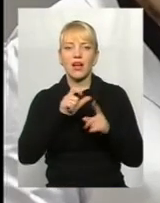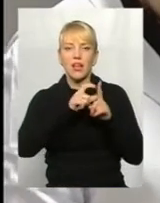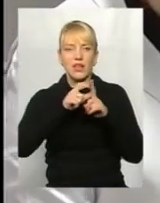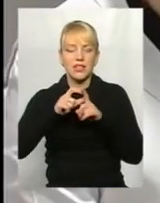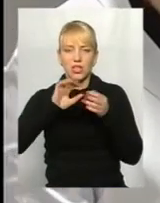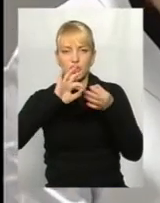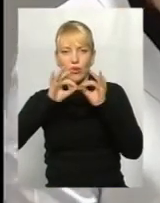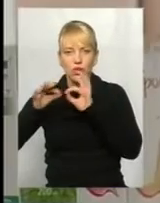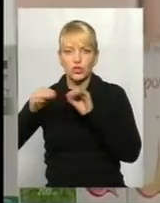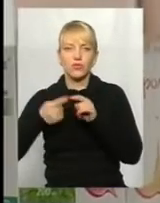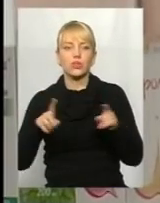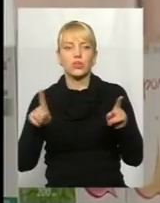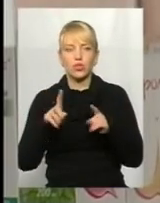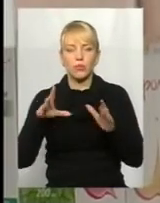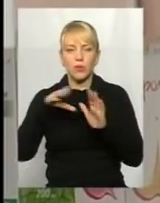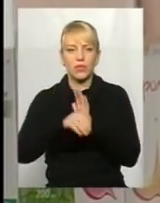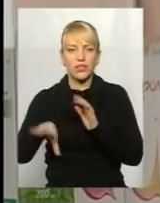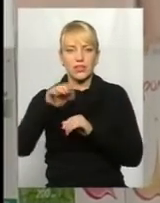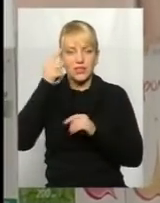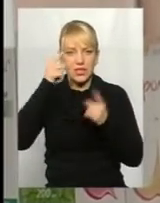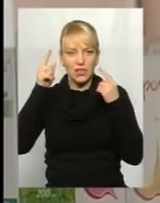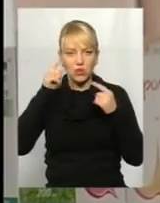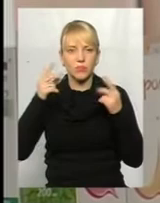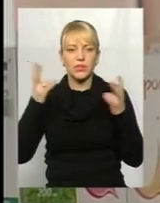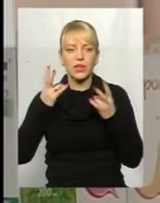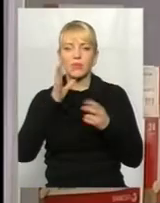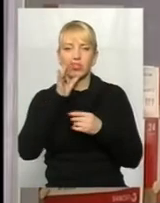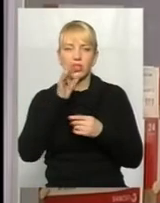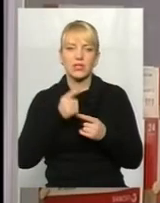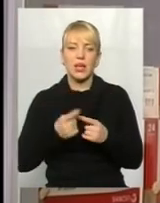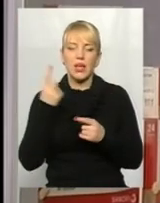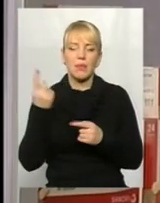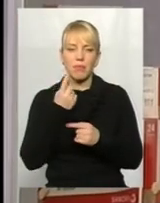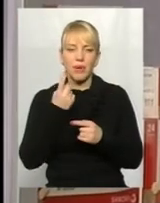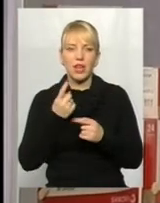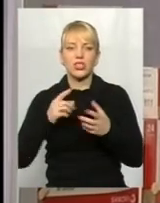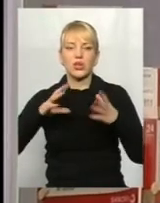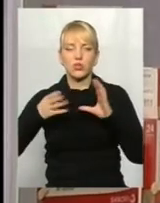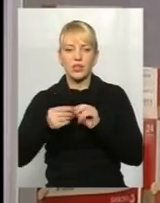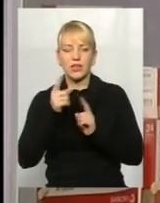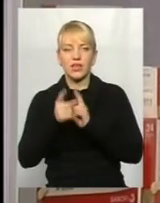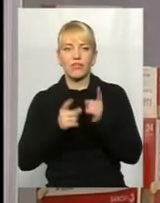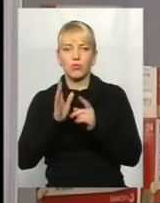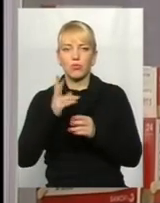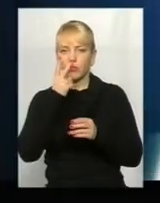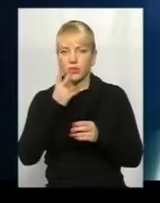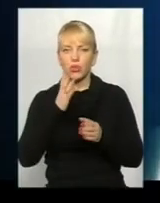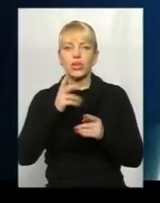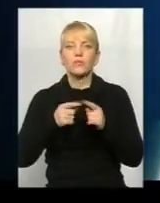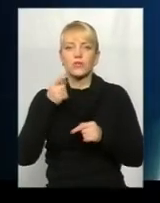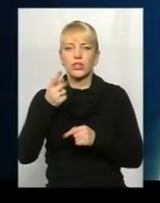Та щоб запровадити усе задумане, потрібен час, каже заступник міністра. Перші результати реформи з'являться лише через три роки.